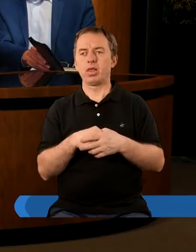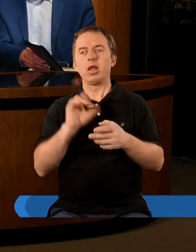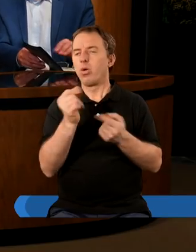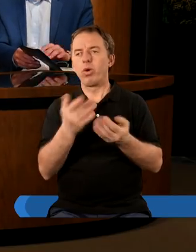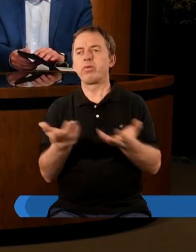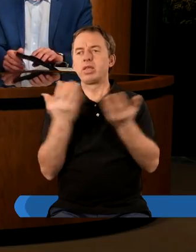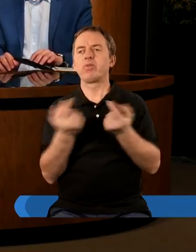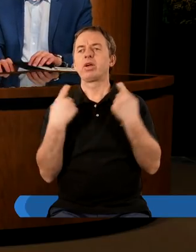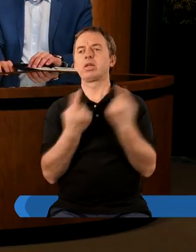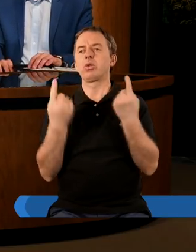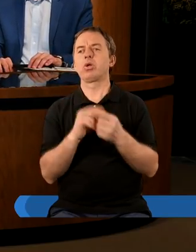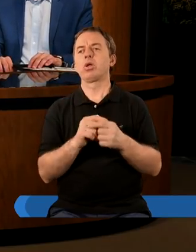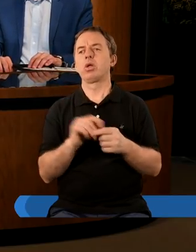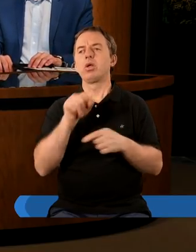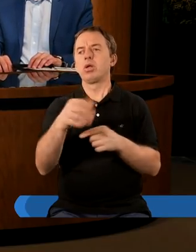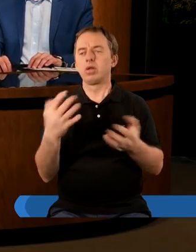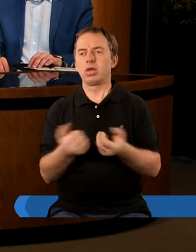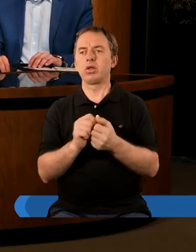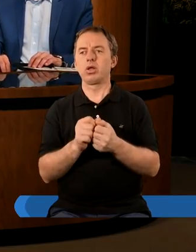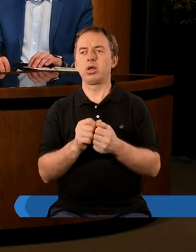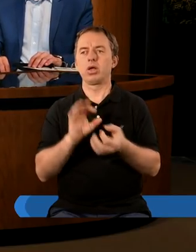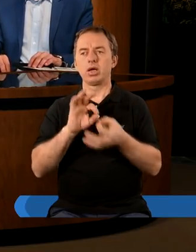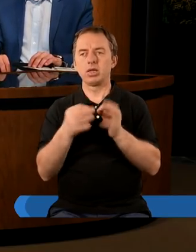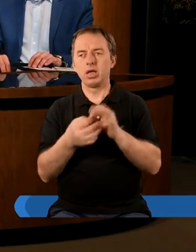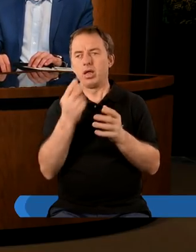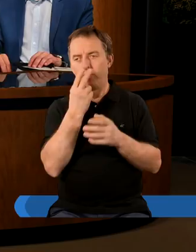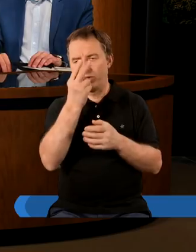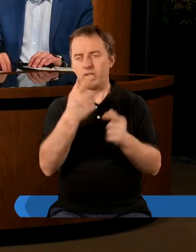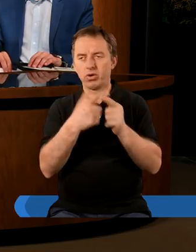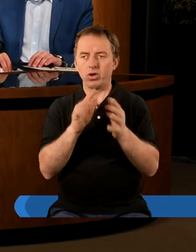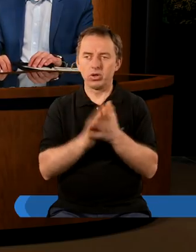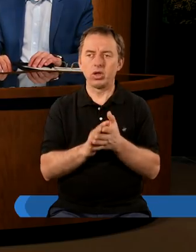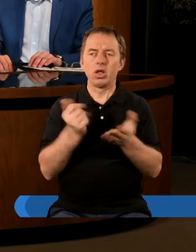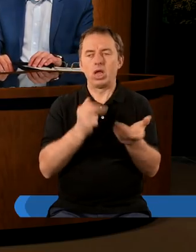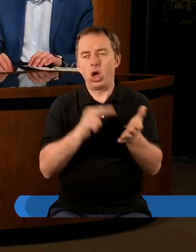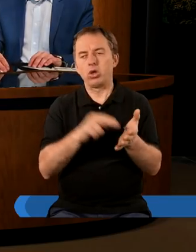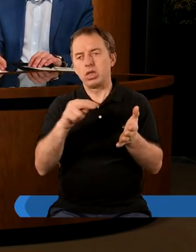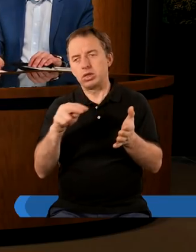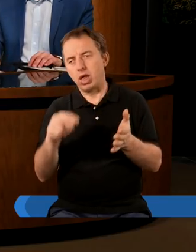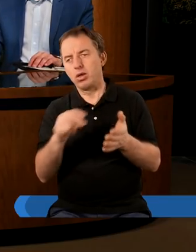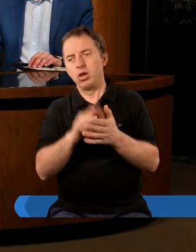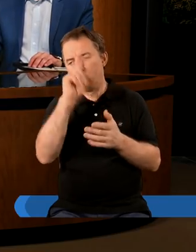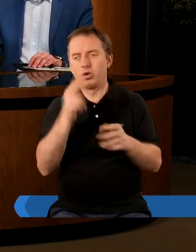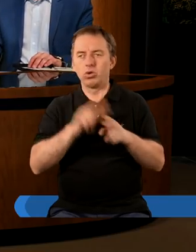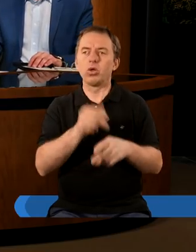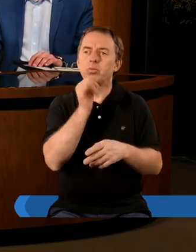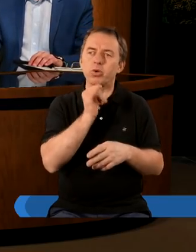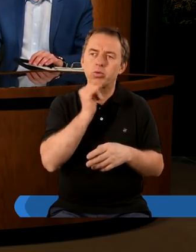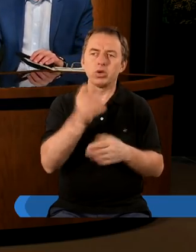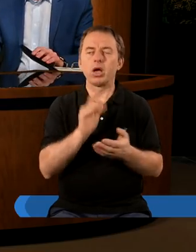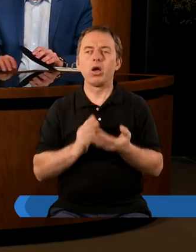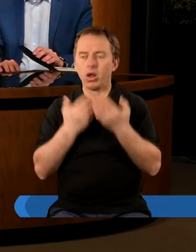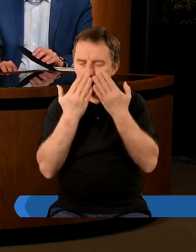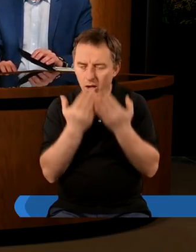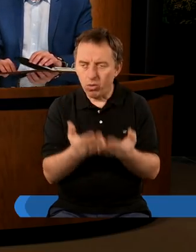nie jest w łatwej sytuacji, bo znajduje się w takim miejscu, gdy widzimy w Kościele jakieś odstępstwo. Ludzi, którzy próbują do